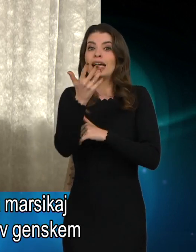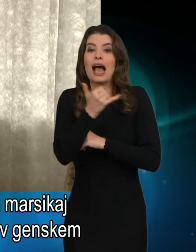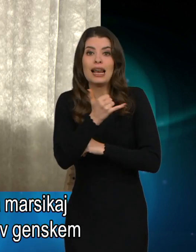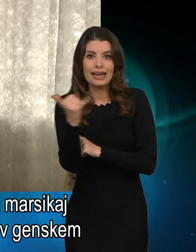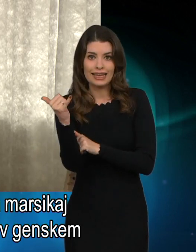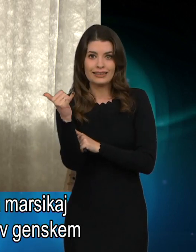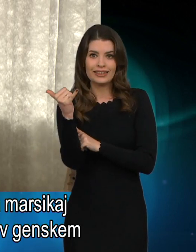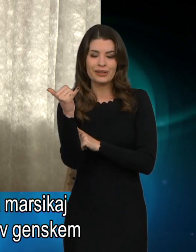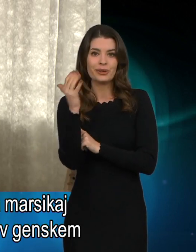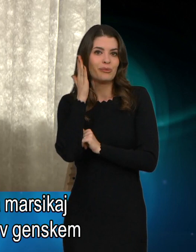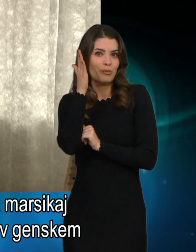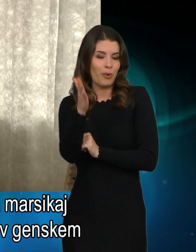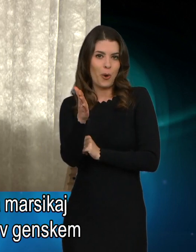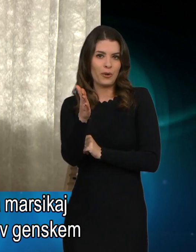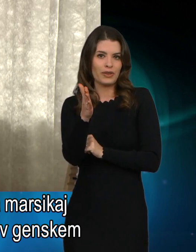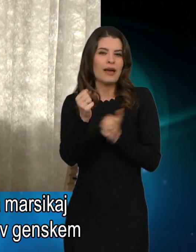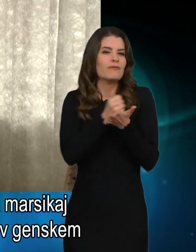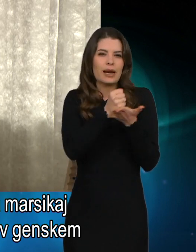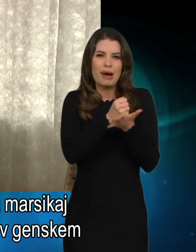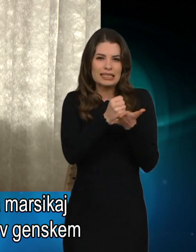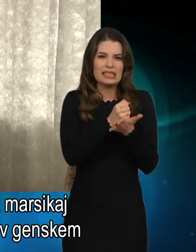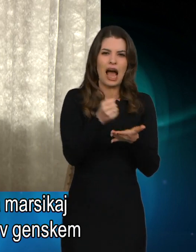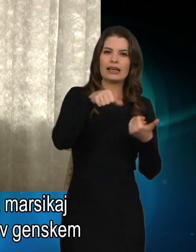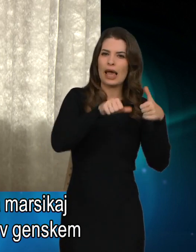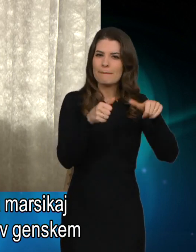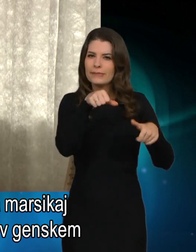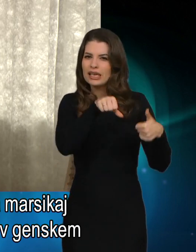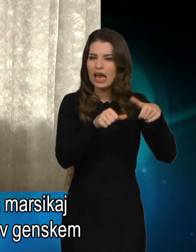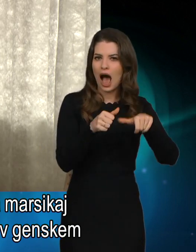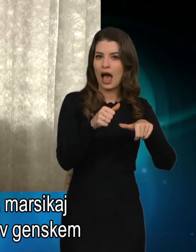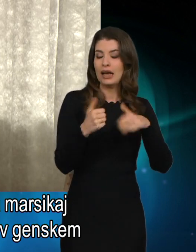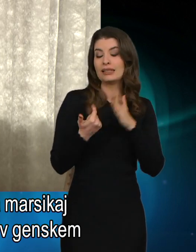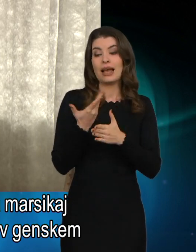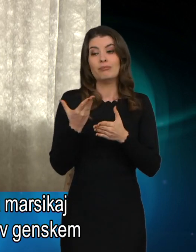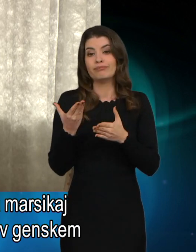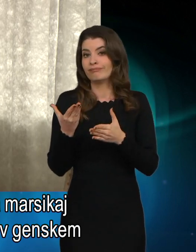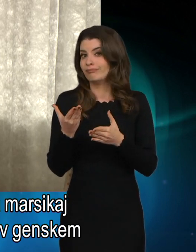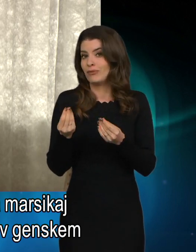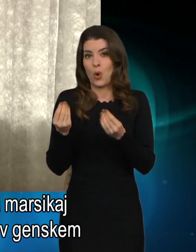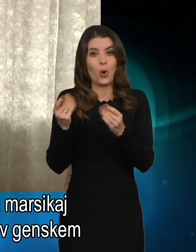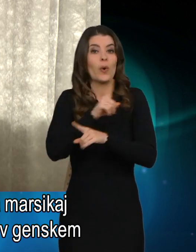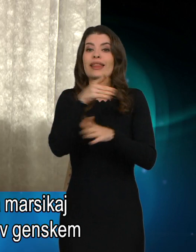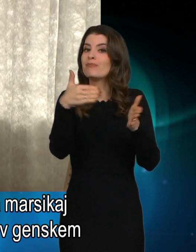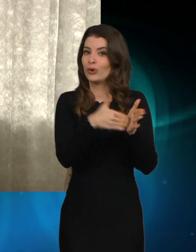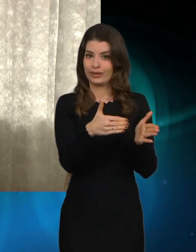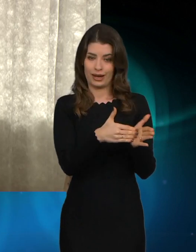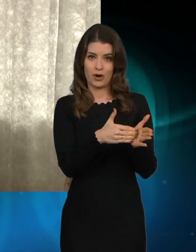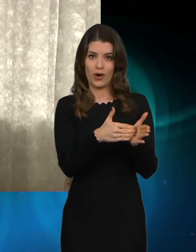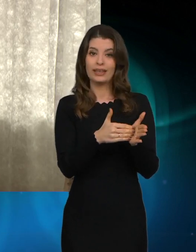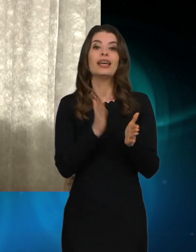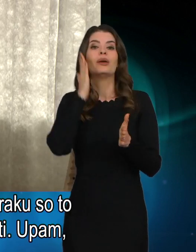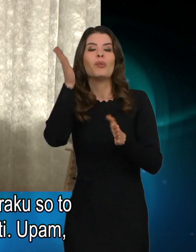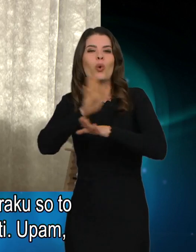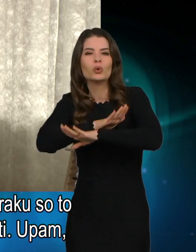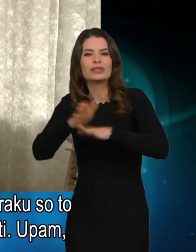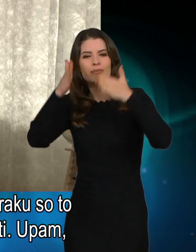pravzaprav bo formacija, kemija za marsikaj ne potrebna in bo vse v